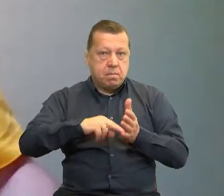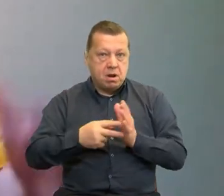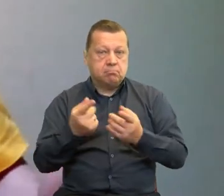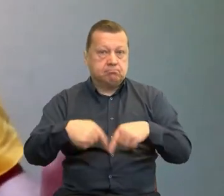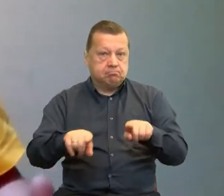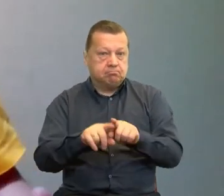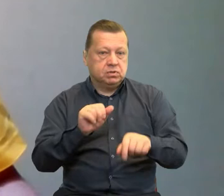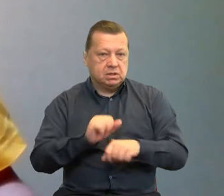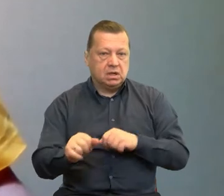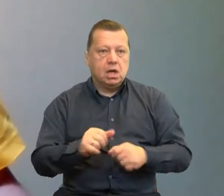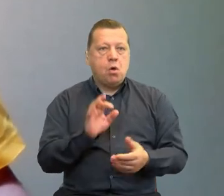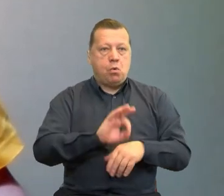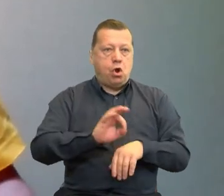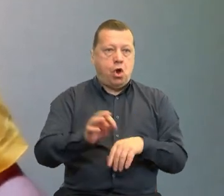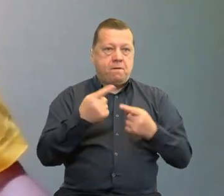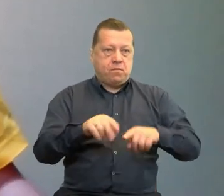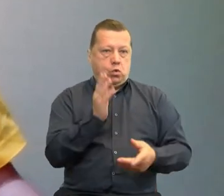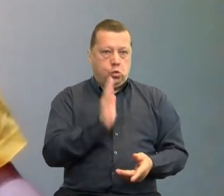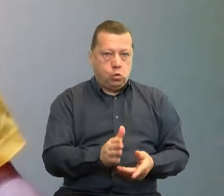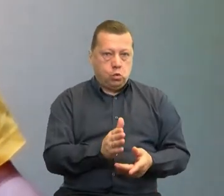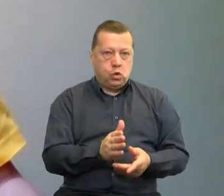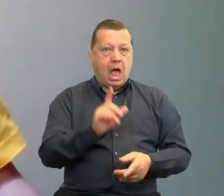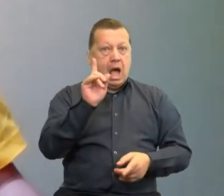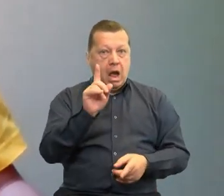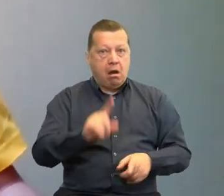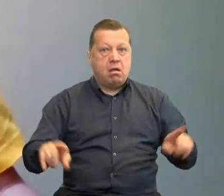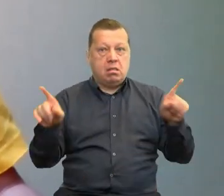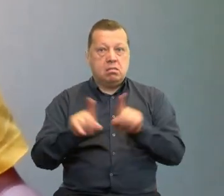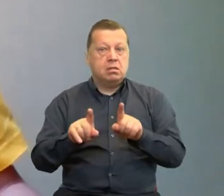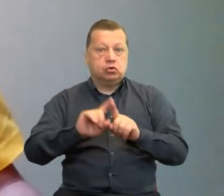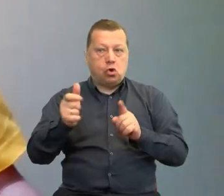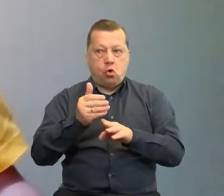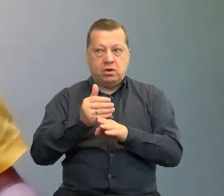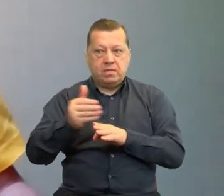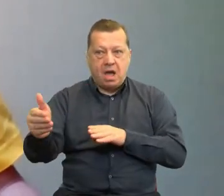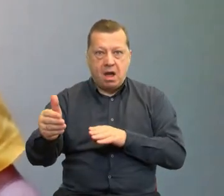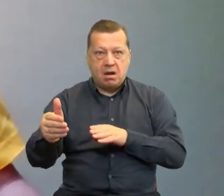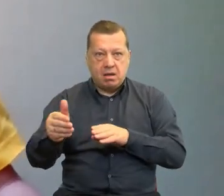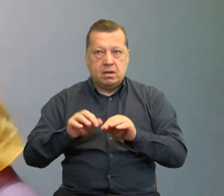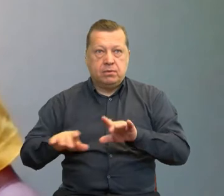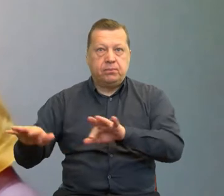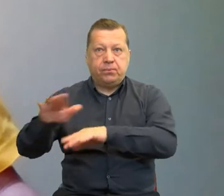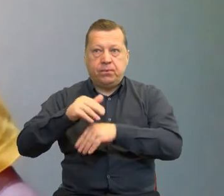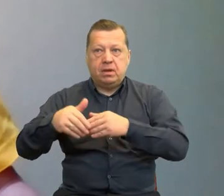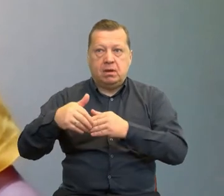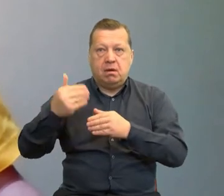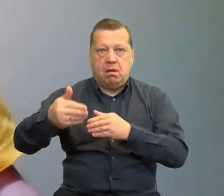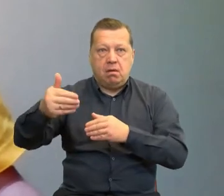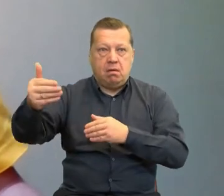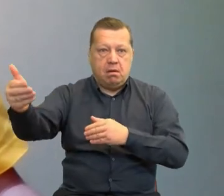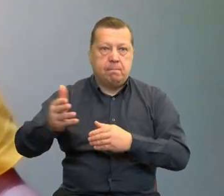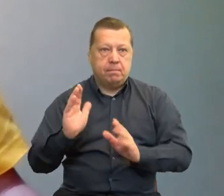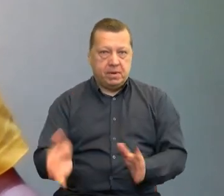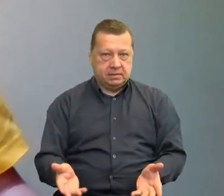nie tylko zrobiliśmy projekt, ale to, co zasialiśmy, no to się nam opyla. Myśmy nam takie hasło pali, to się nam opyla po